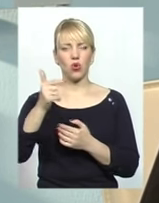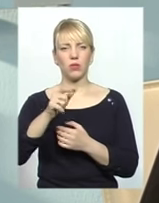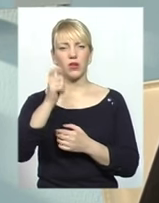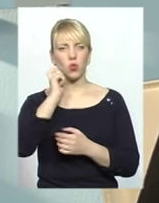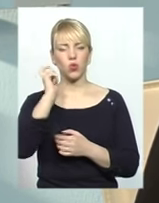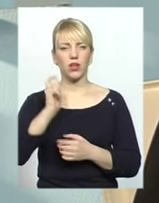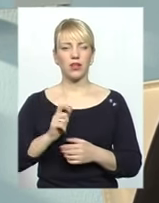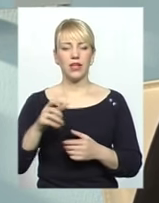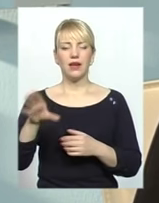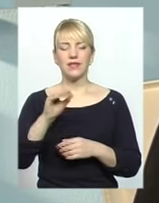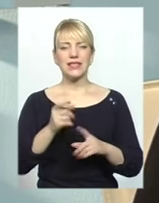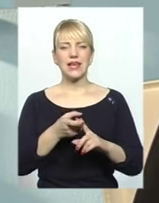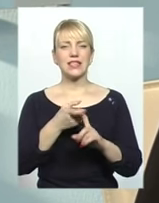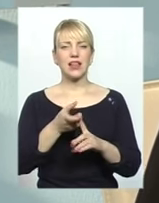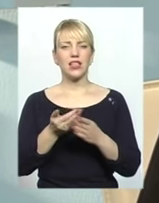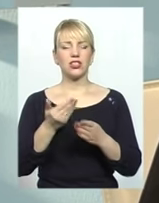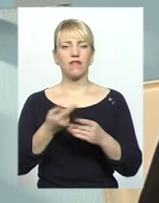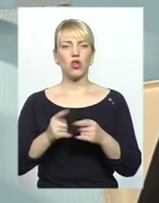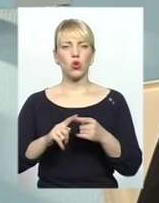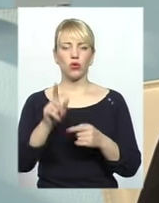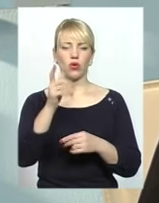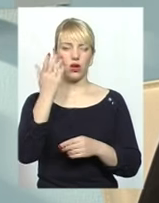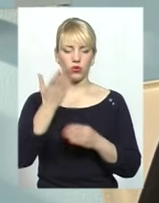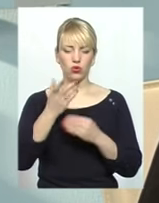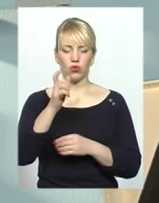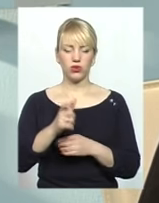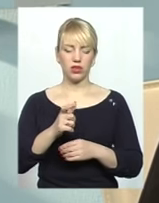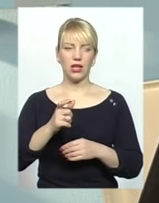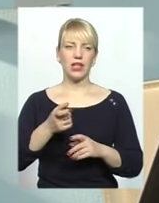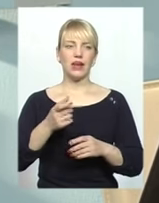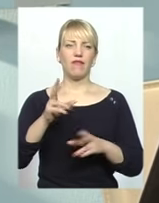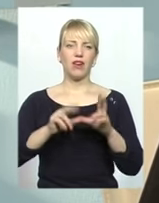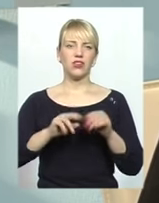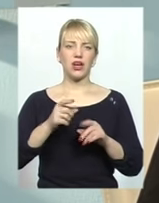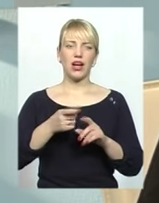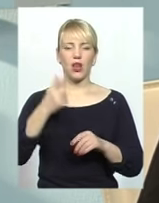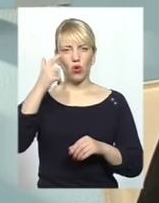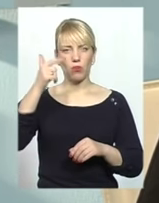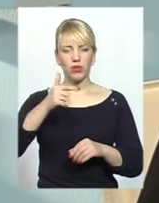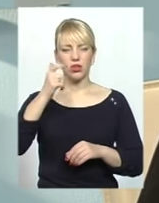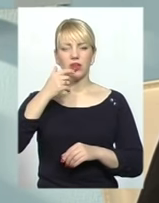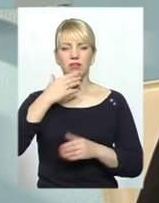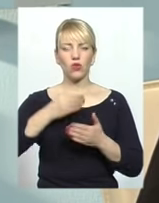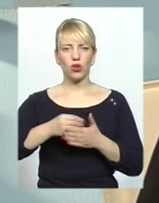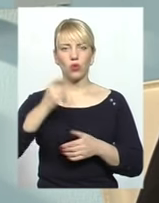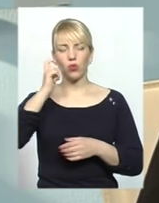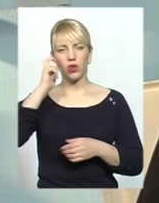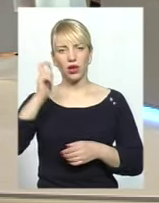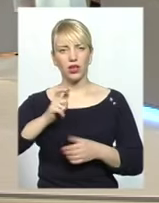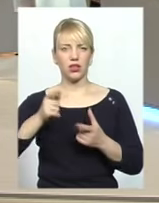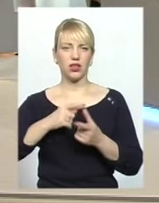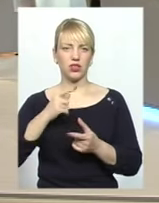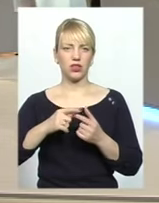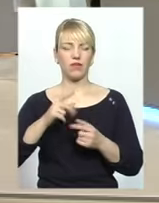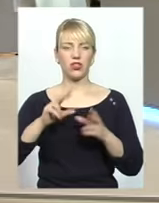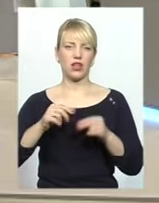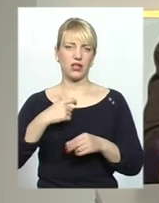залежить від того, чи людина вважає себе громадянином нашої країни і любить цю країну чи ні. Ну, тільки це. Я